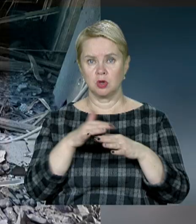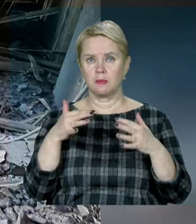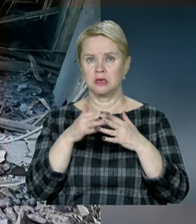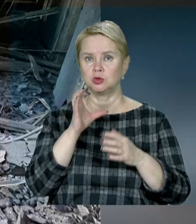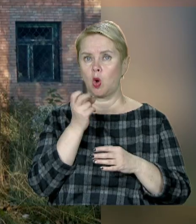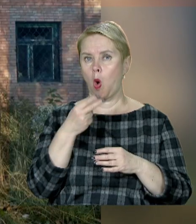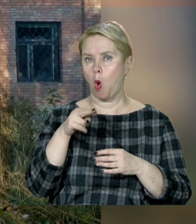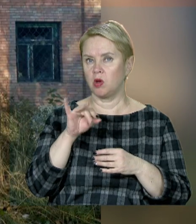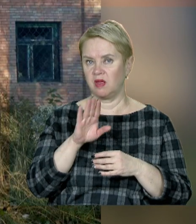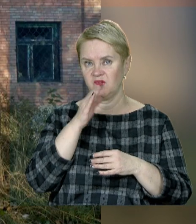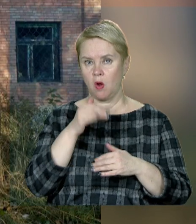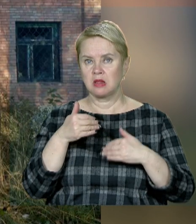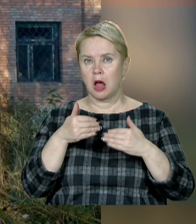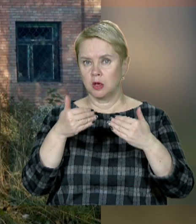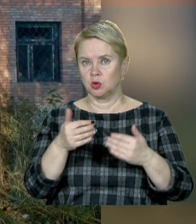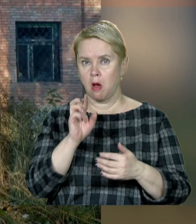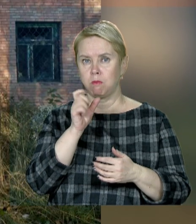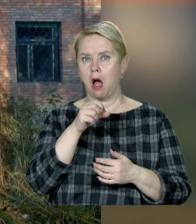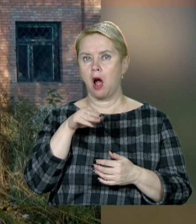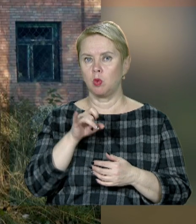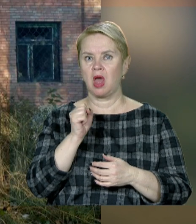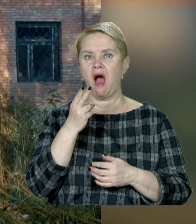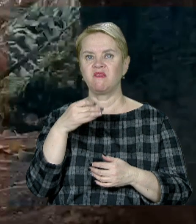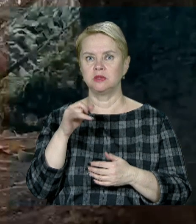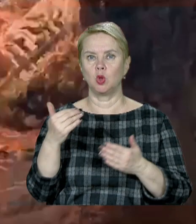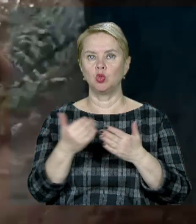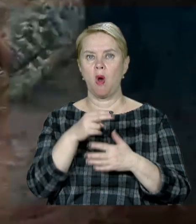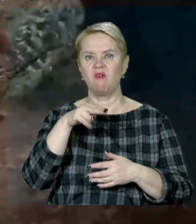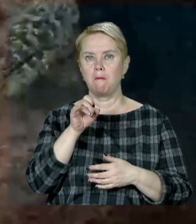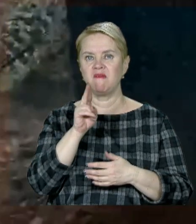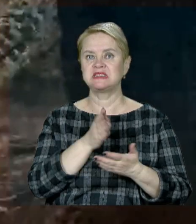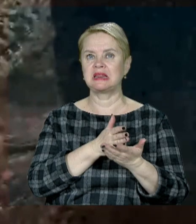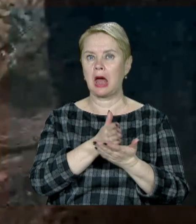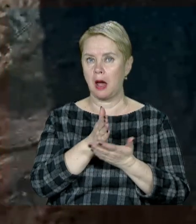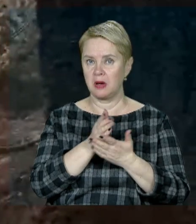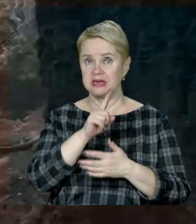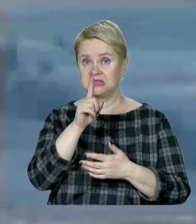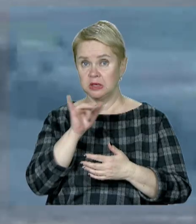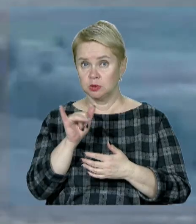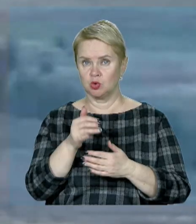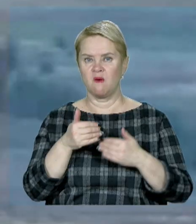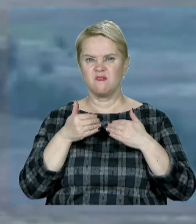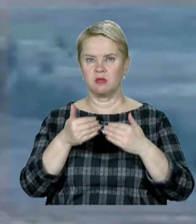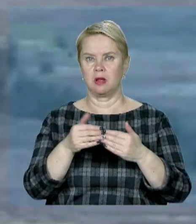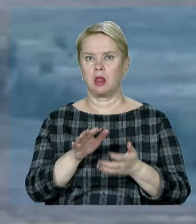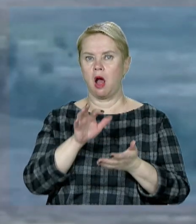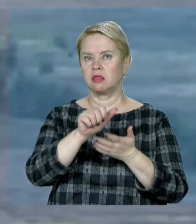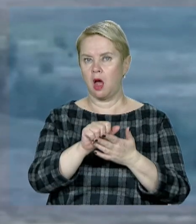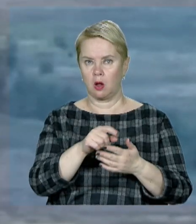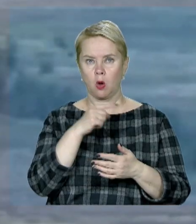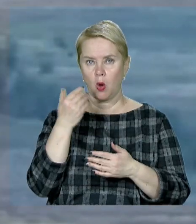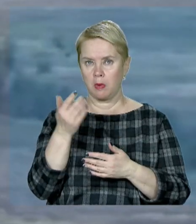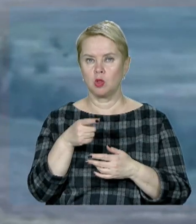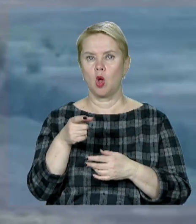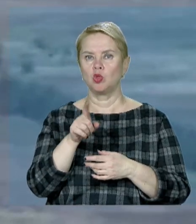на сході. Ворог веде наступальні дії на Бахметькому, Авдіївському, Новопалівському напрямках. ЗСУ відбили атаки окупантів і